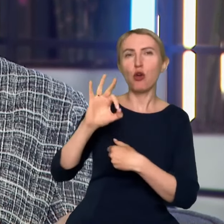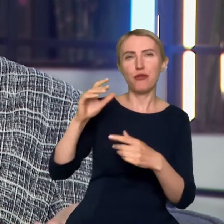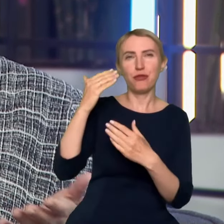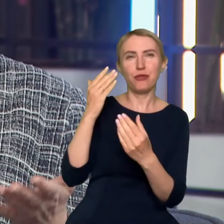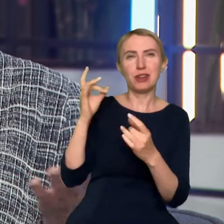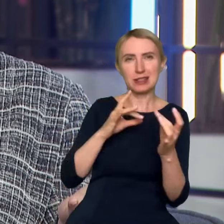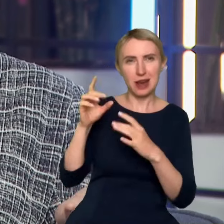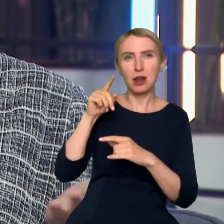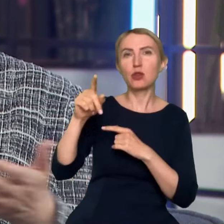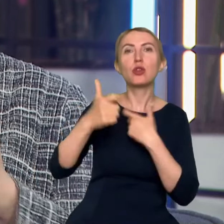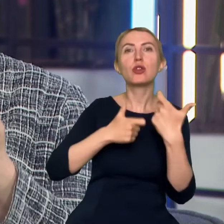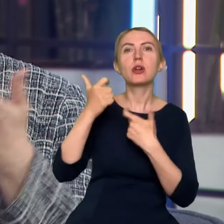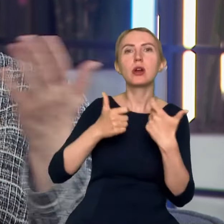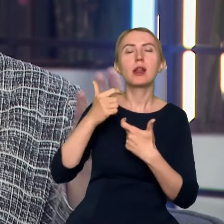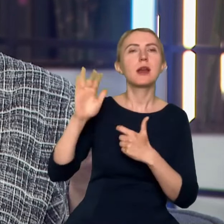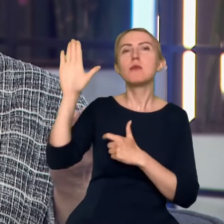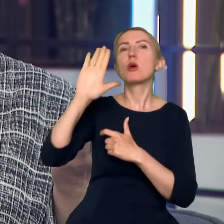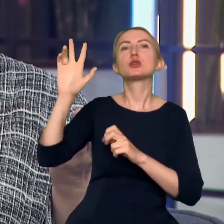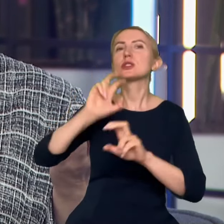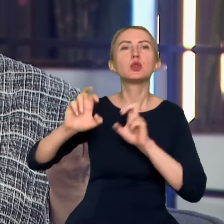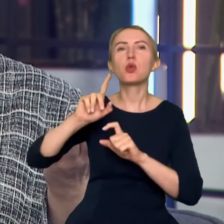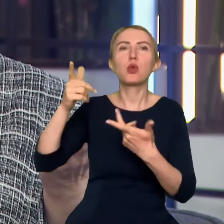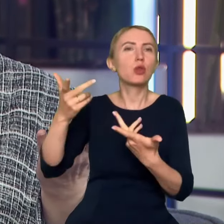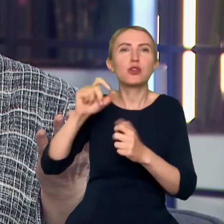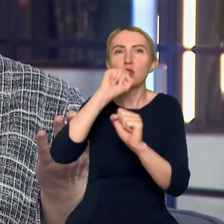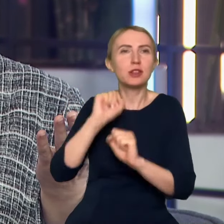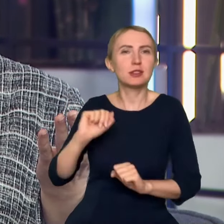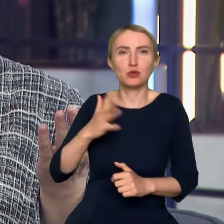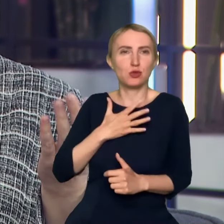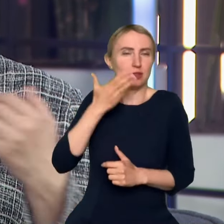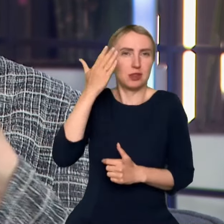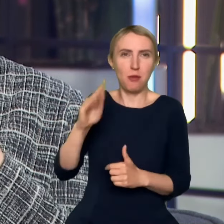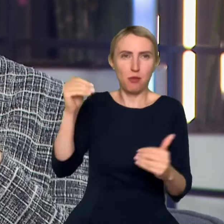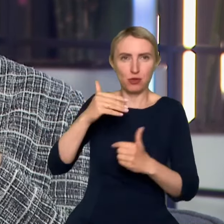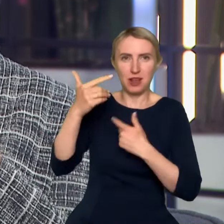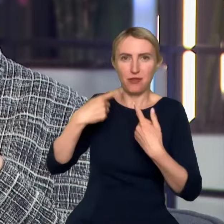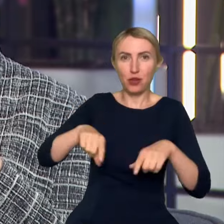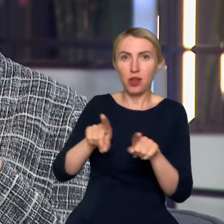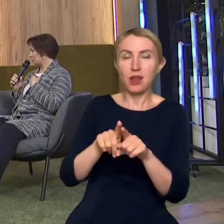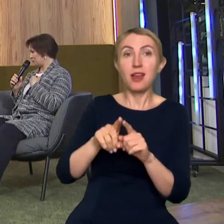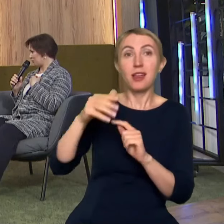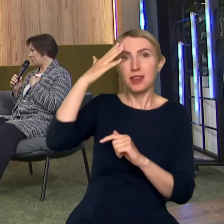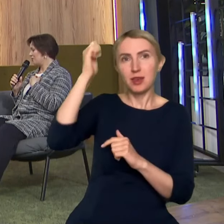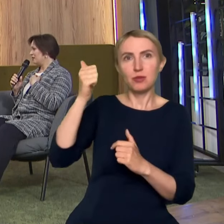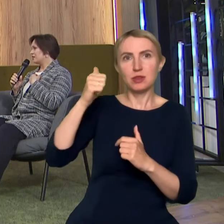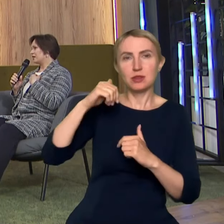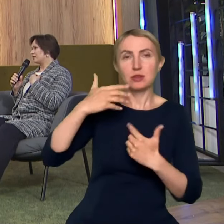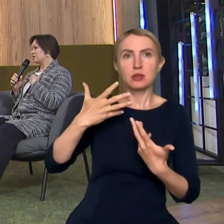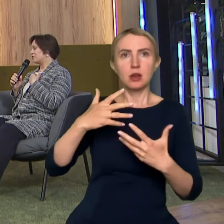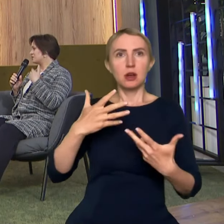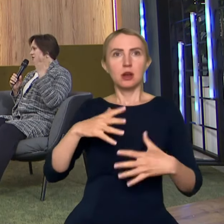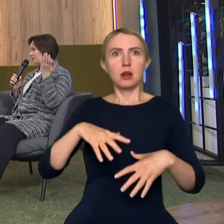wykonując tak zwany boski ruch, ruch, którego w ogóle nikt się nie spodziewał, że można go wykonać. I mistrz się załamuje w pierwszym odruchu,